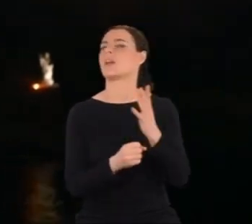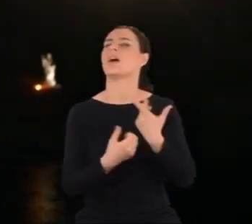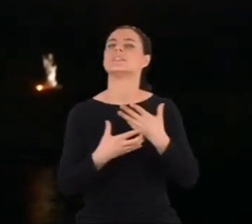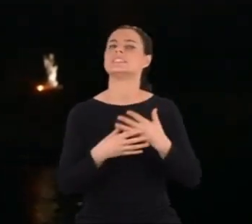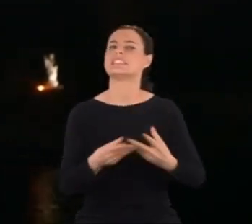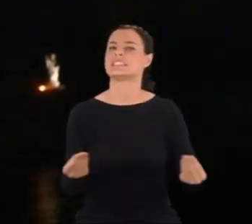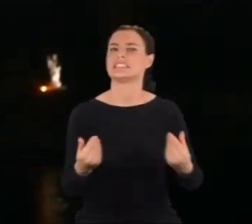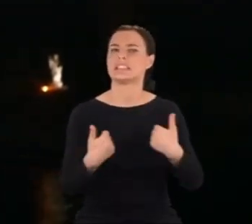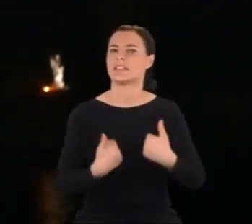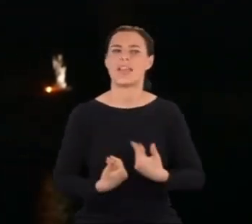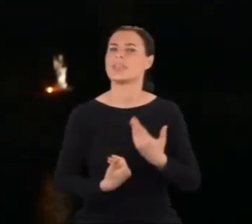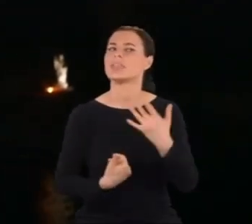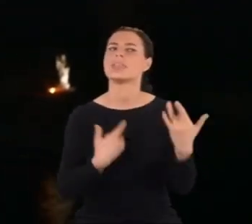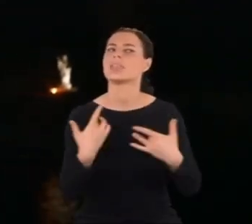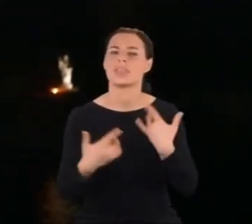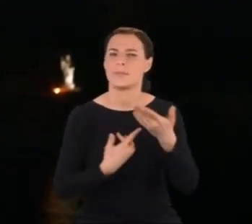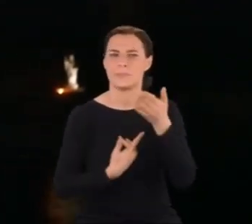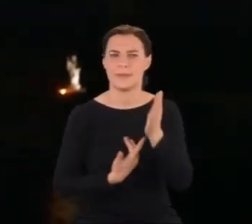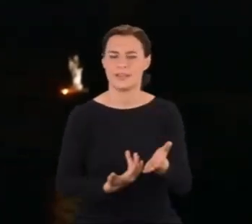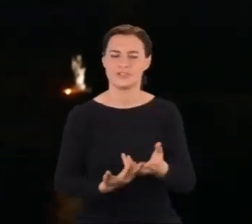cierpienie wkrótce się skończy.